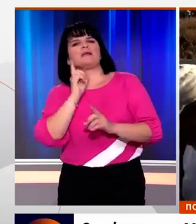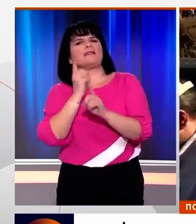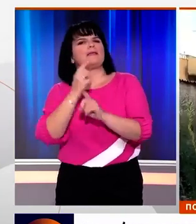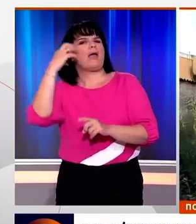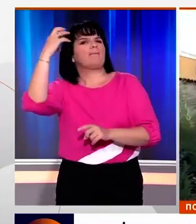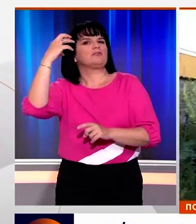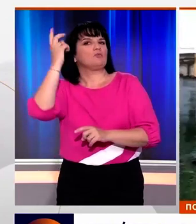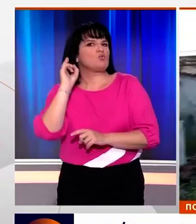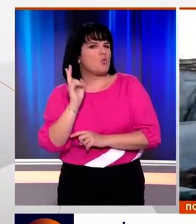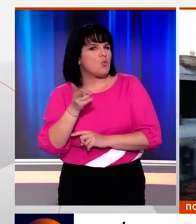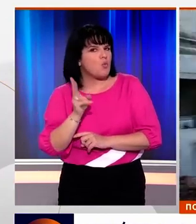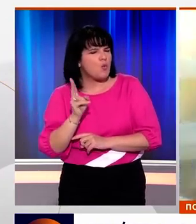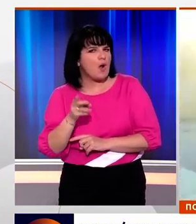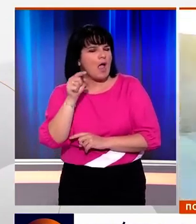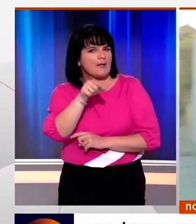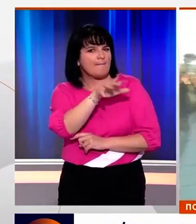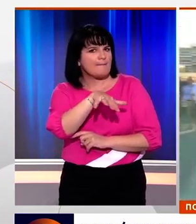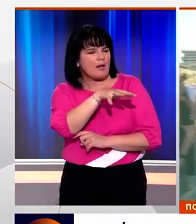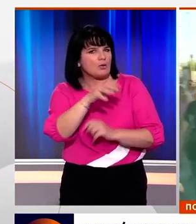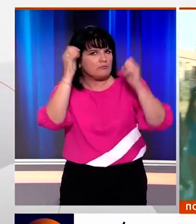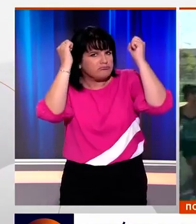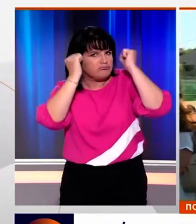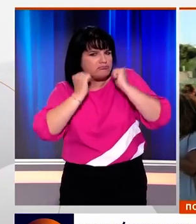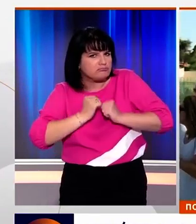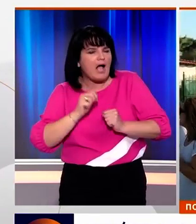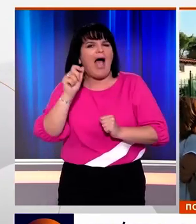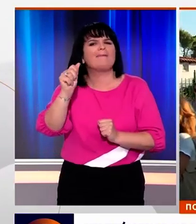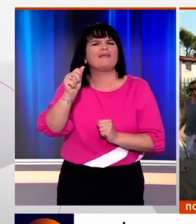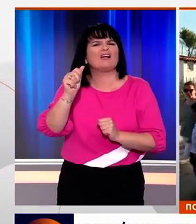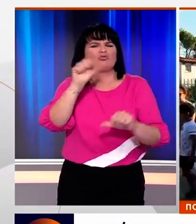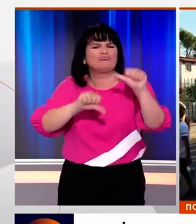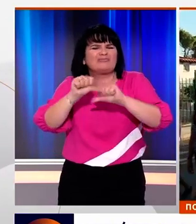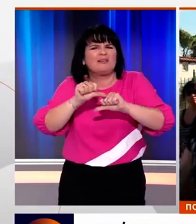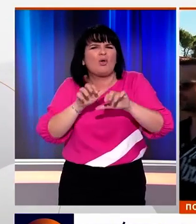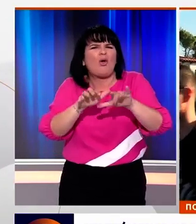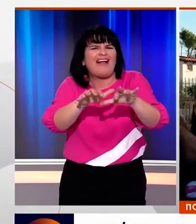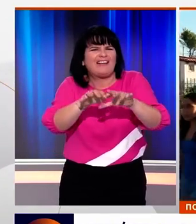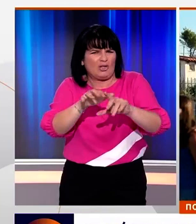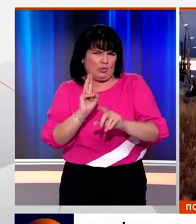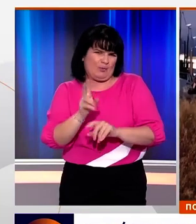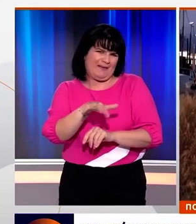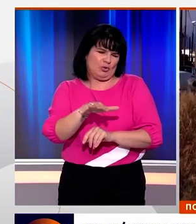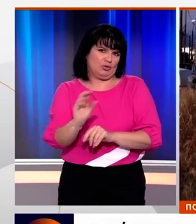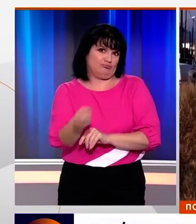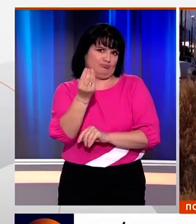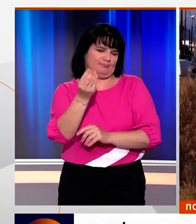επιστήμονες κρούουν τον κόδωνα του κινδύνου για τις επιπτώσεις από τον αμίαντο που εντοπίστηκε στην περιοχή.